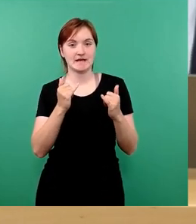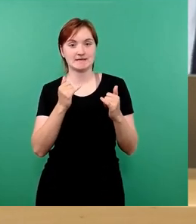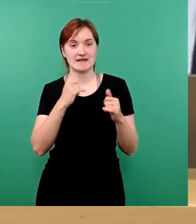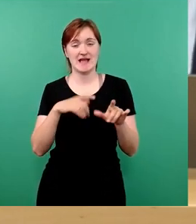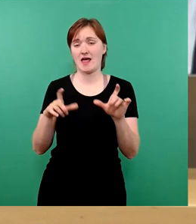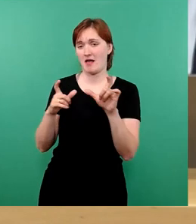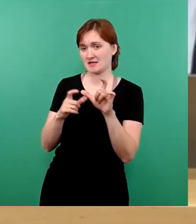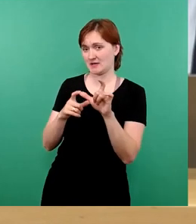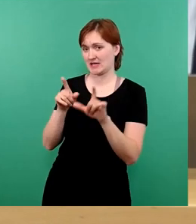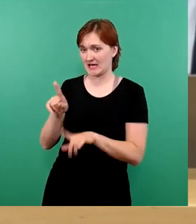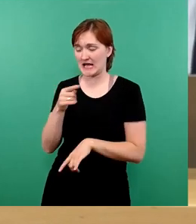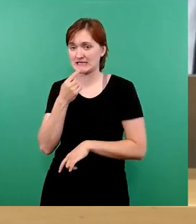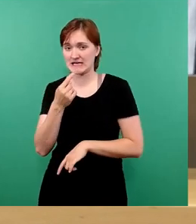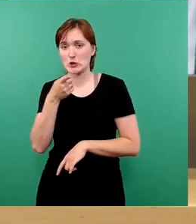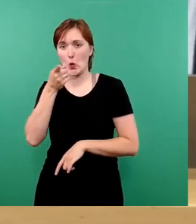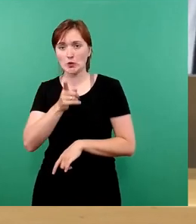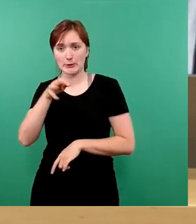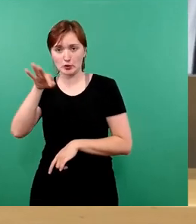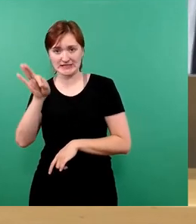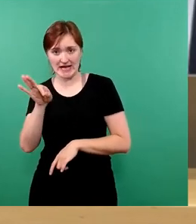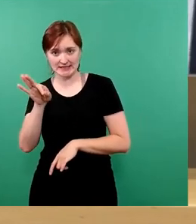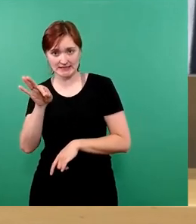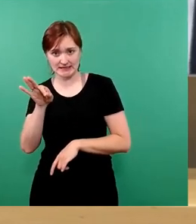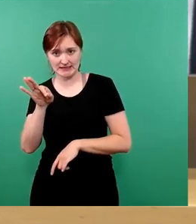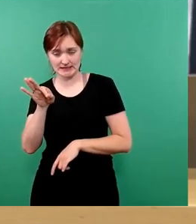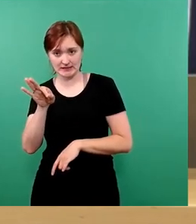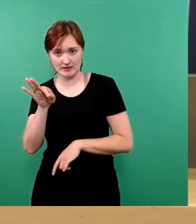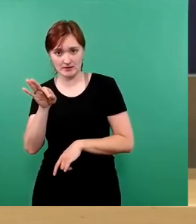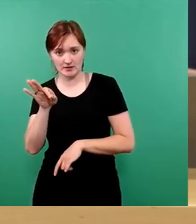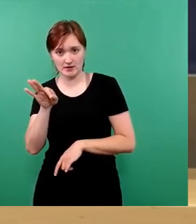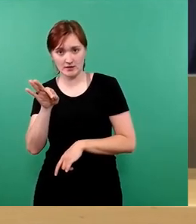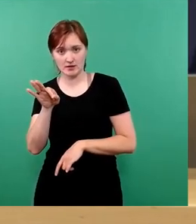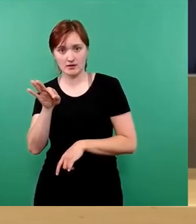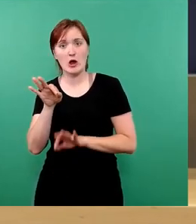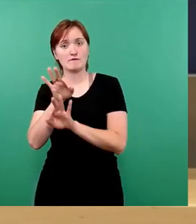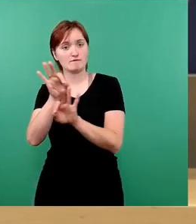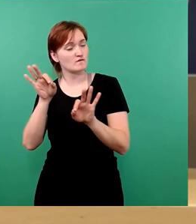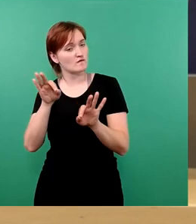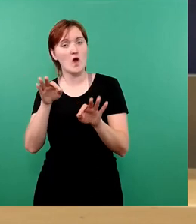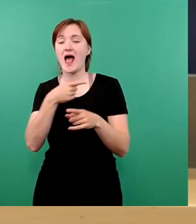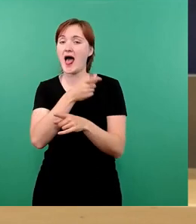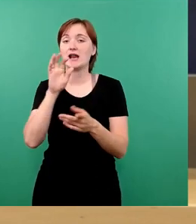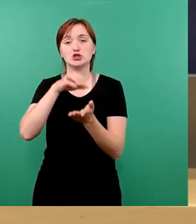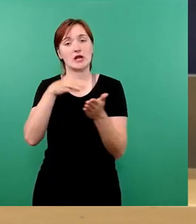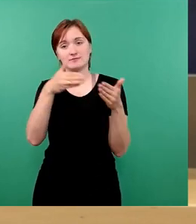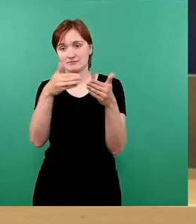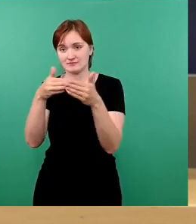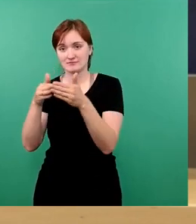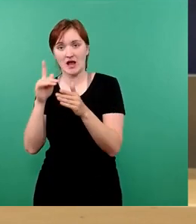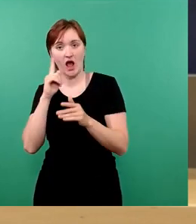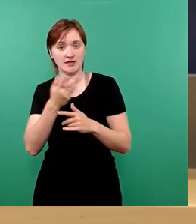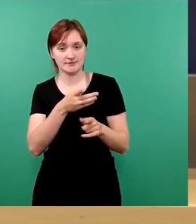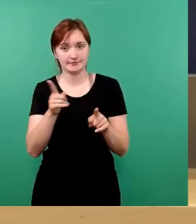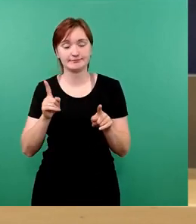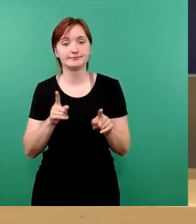die sagt, wir wollen 100 Prozent für alle Stadtbezirksbeiräte machen. Und dann